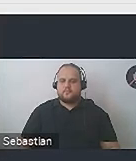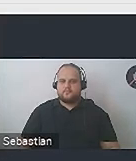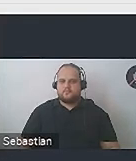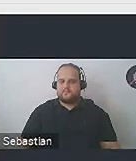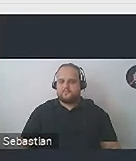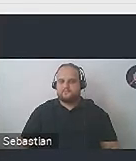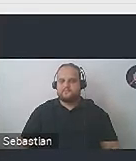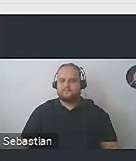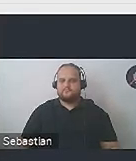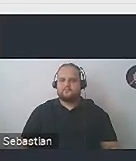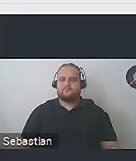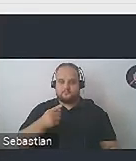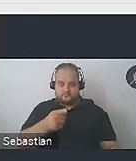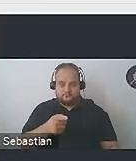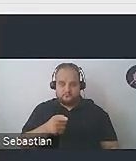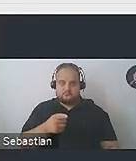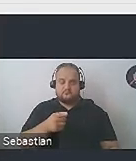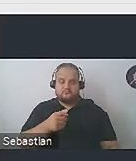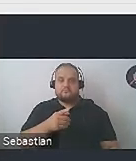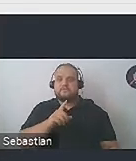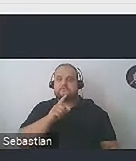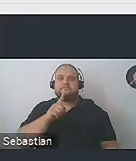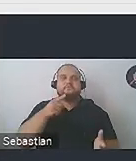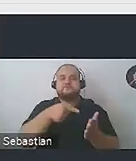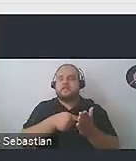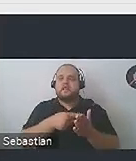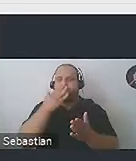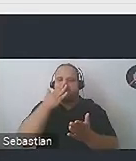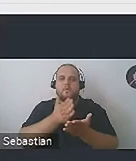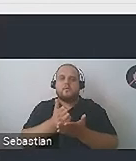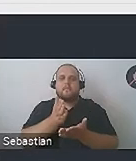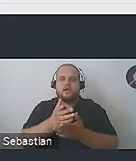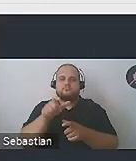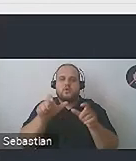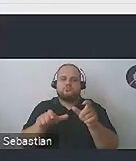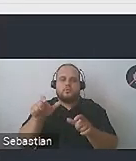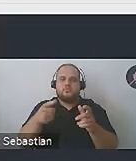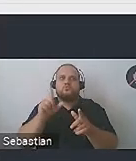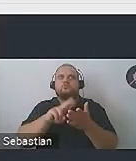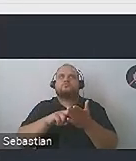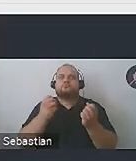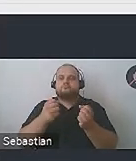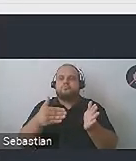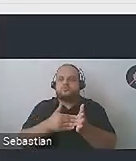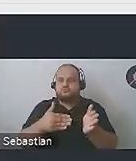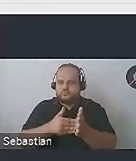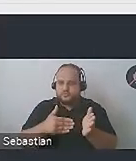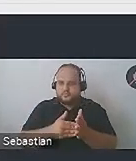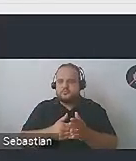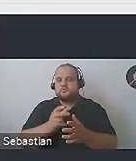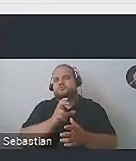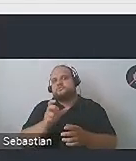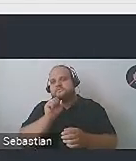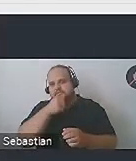I taka technologia asystująca ma za cel pomagać osobie o szczególnych potrzebach, czy to z niepełnosprawnością, czy